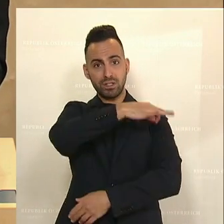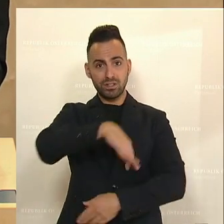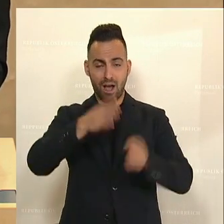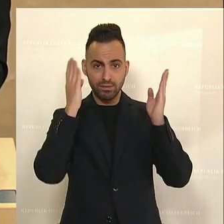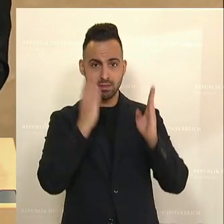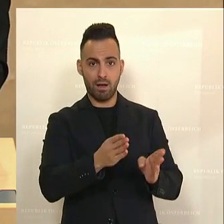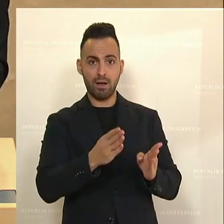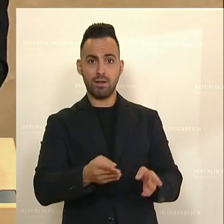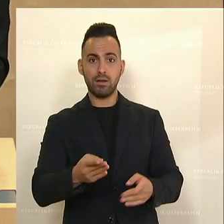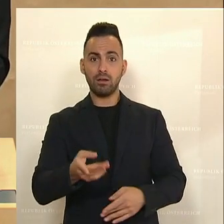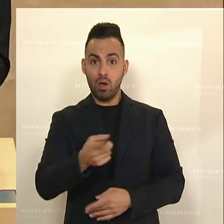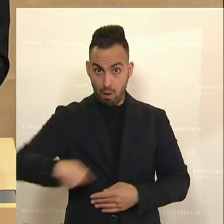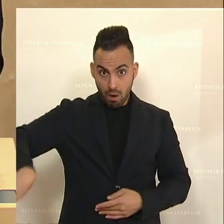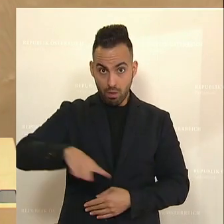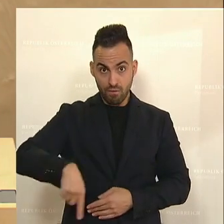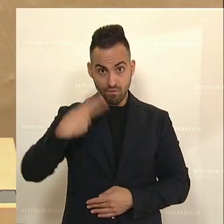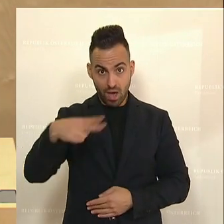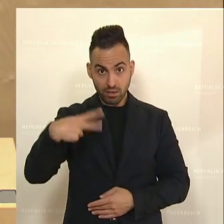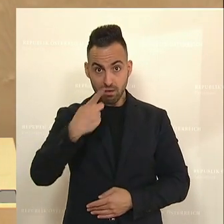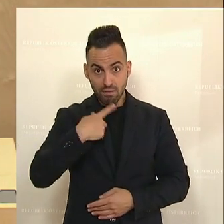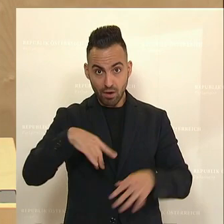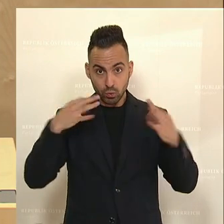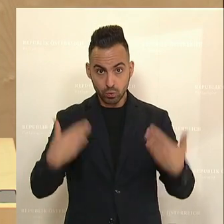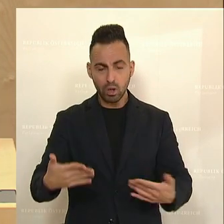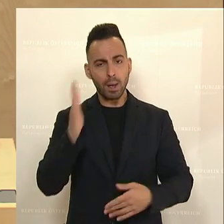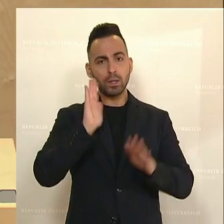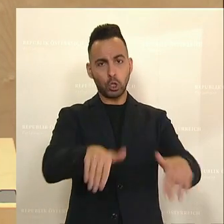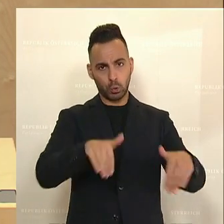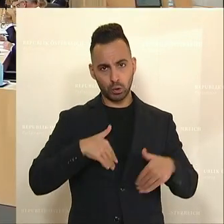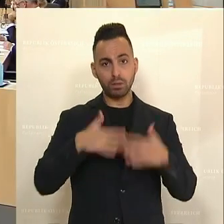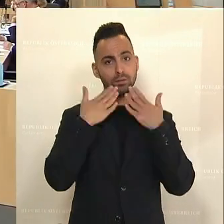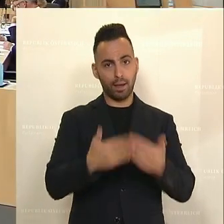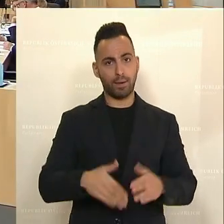entscheiden, ob sich das gefallen lässt, und treten Sie auf die Seite. Danke sehr.